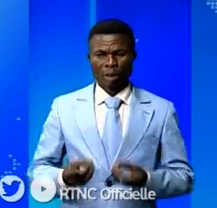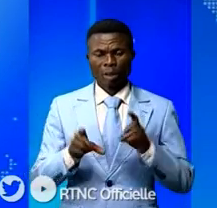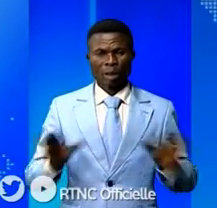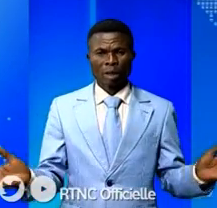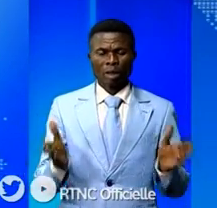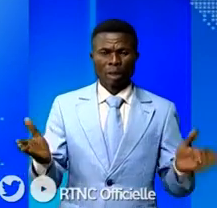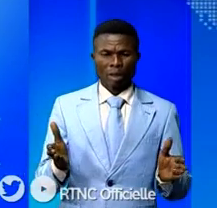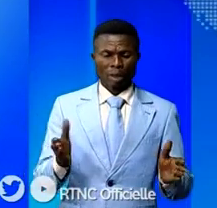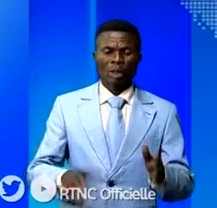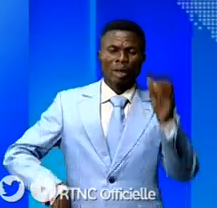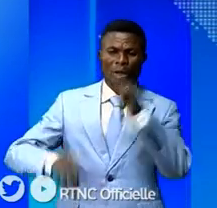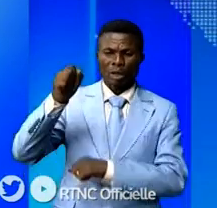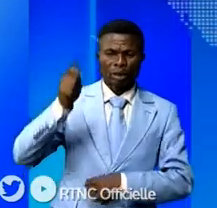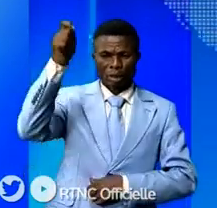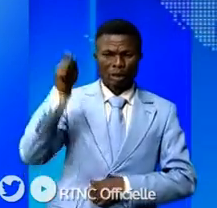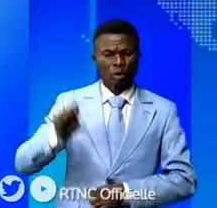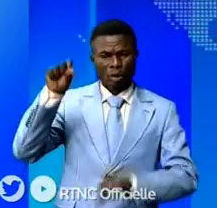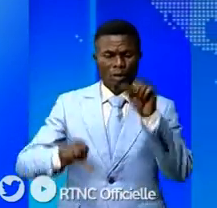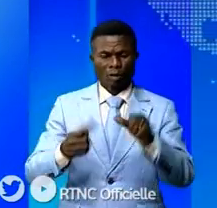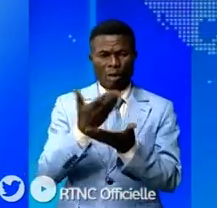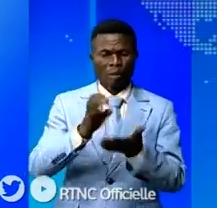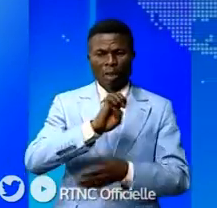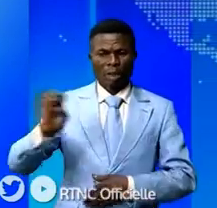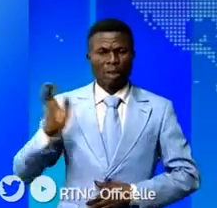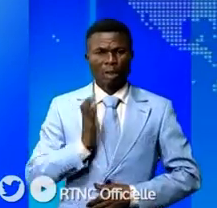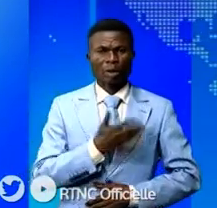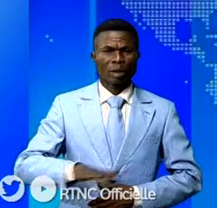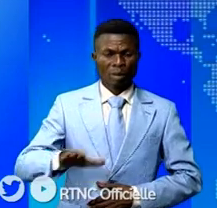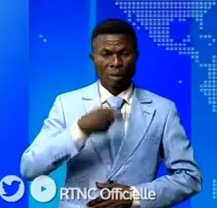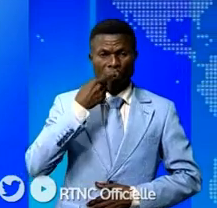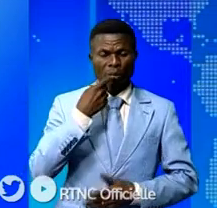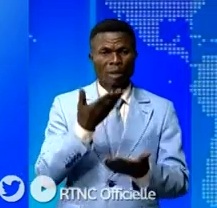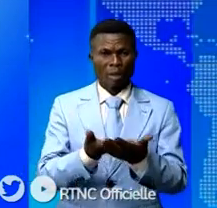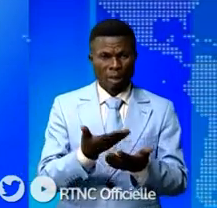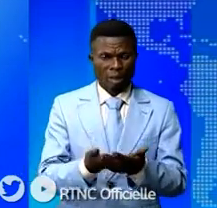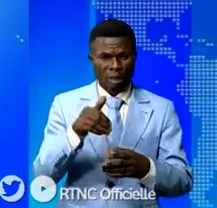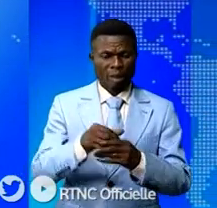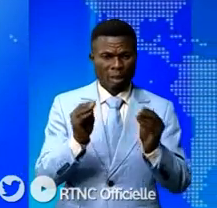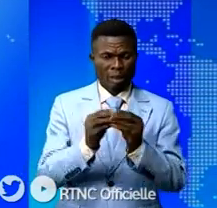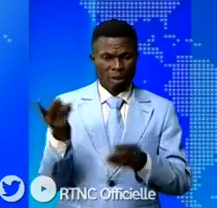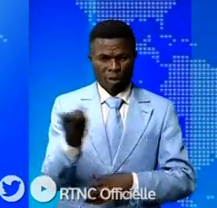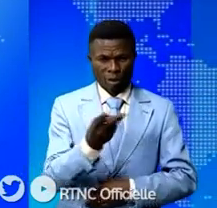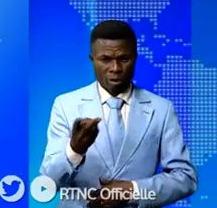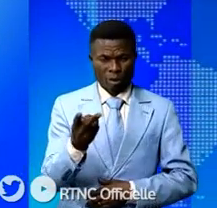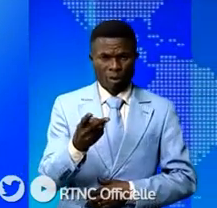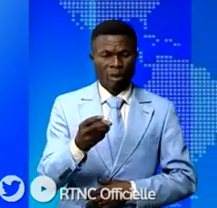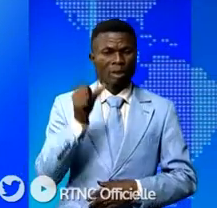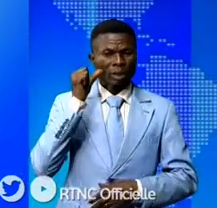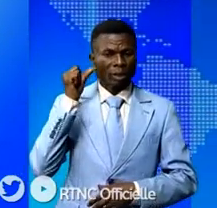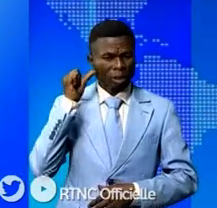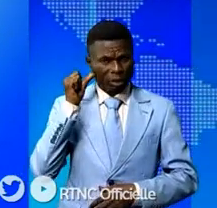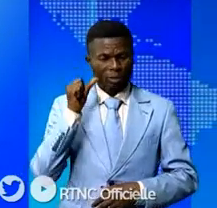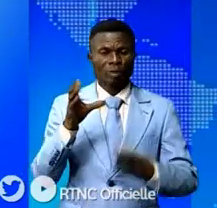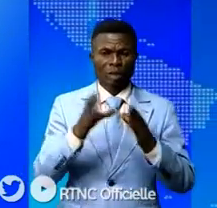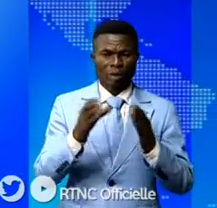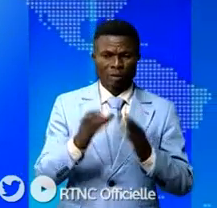renforcement de la traque des forces négatives dans la partie est du pays, ont été débattues au cours de cet entretien qui a lieu, qui a eu